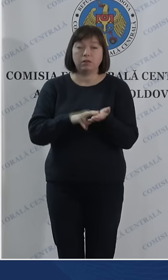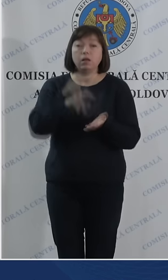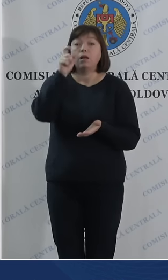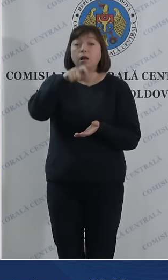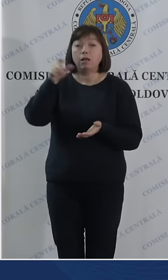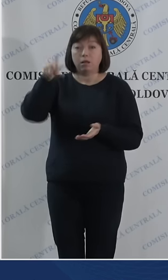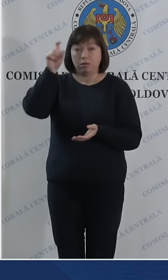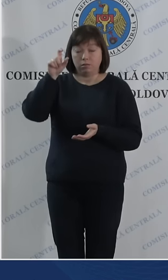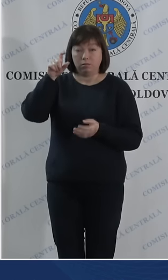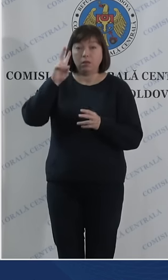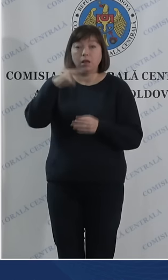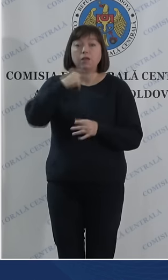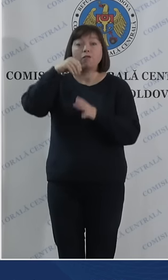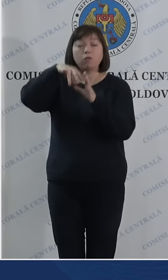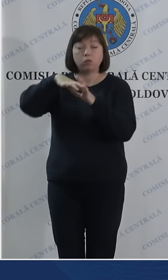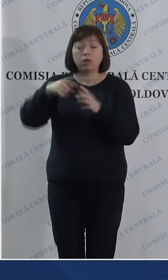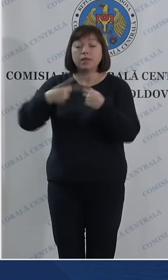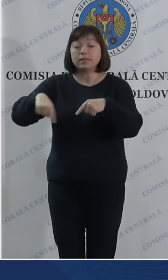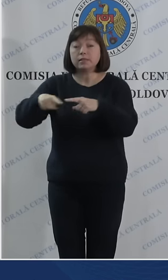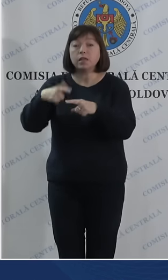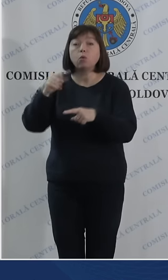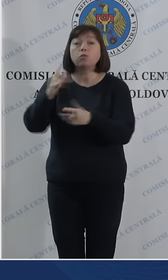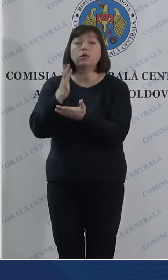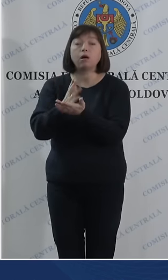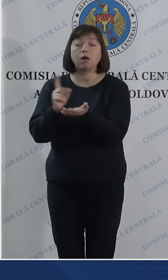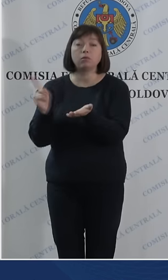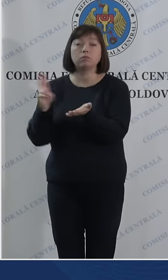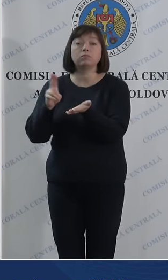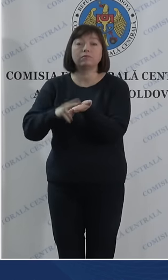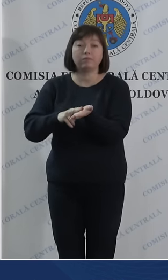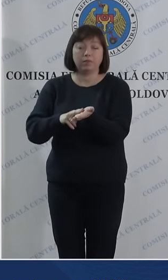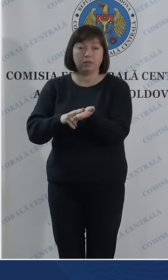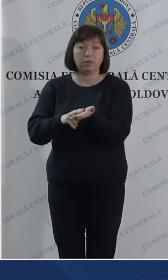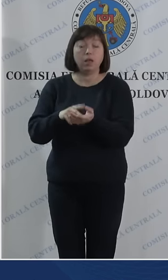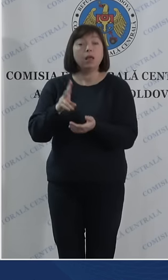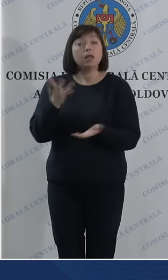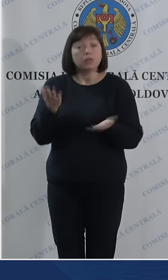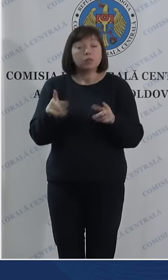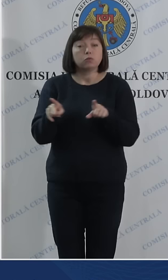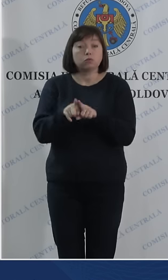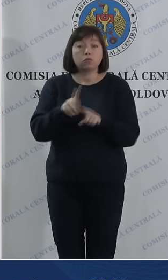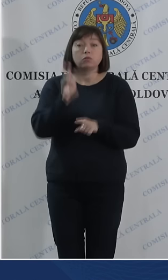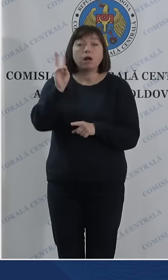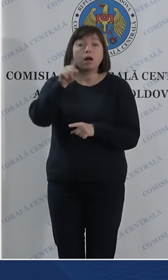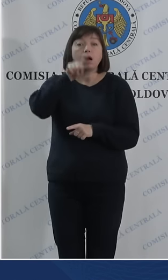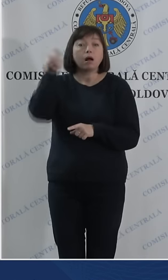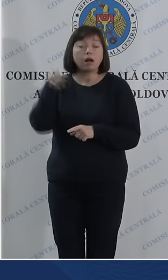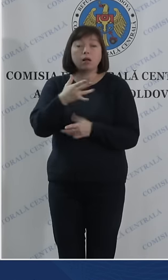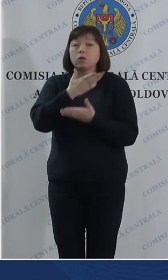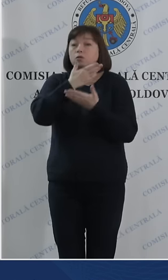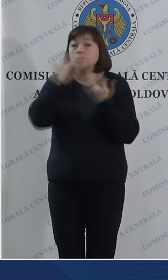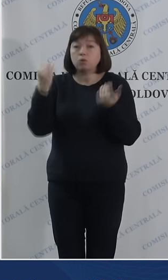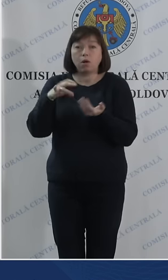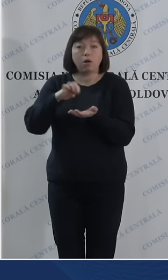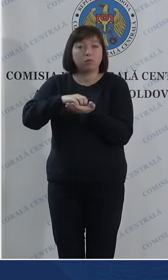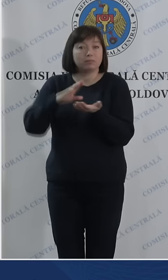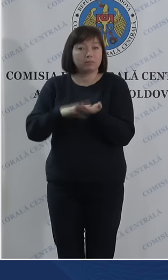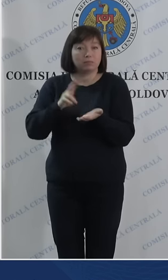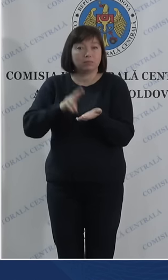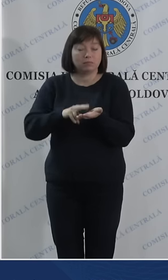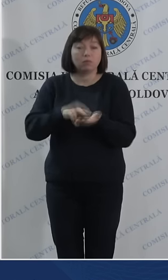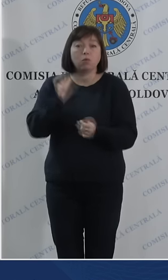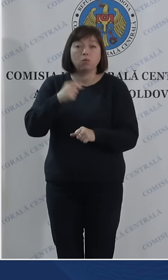alegăturii votează la secția unde își au domiciliul. Totuși, cei care nu au o înregistrare,